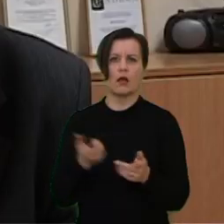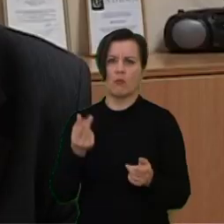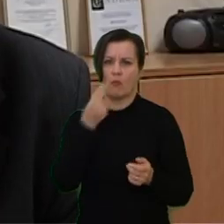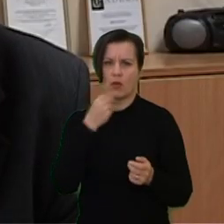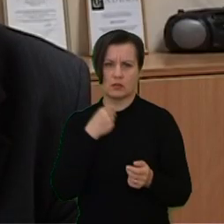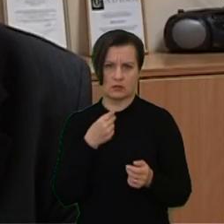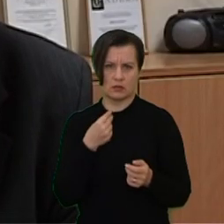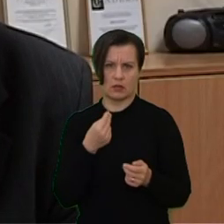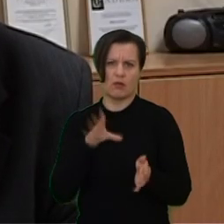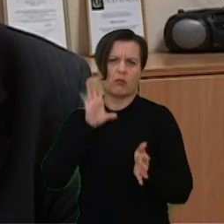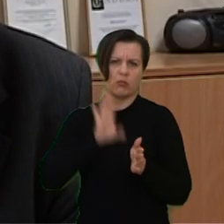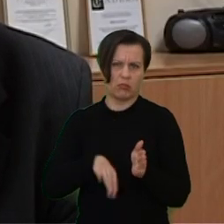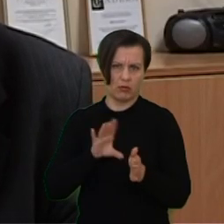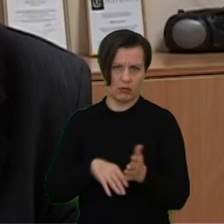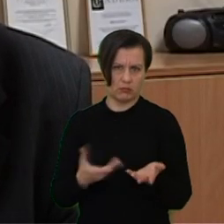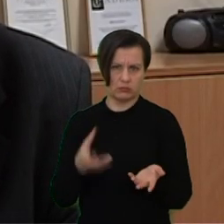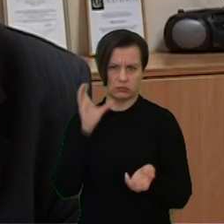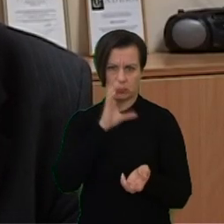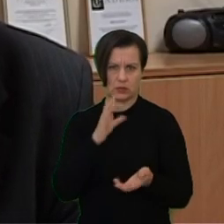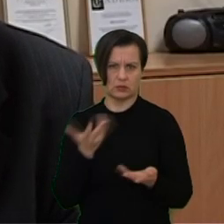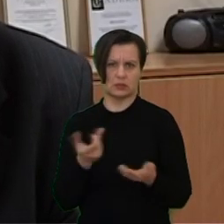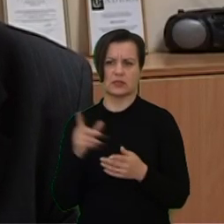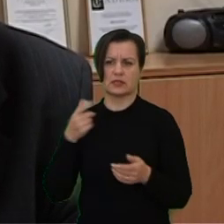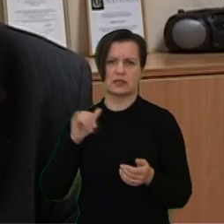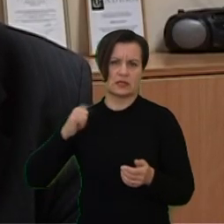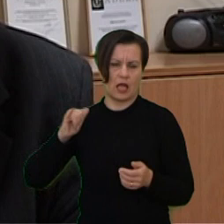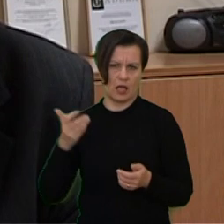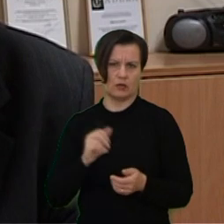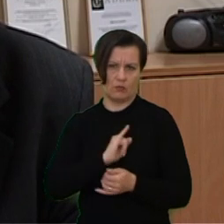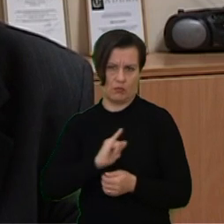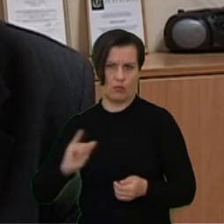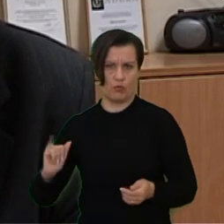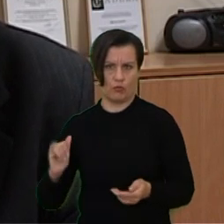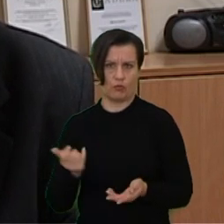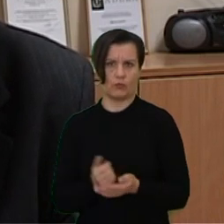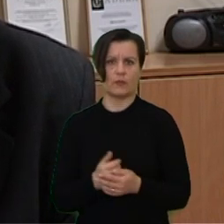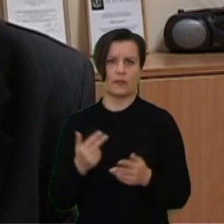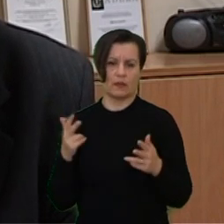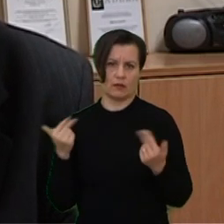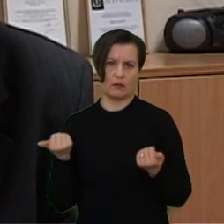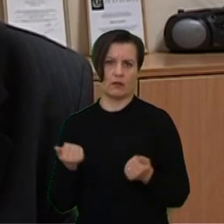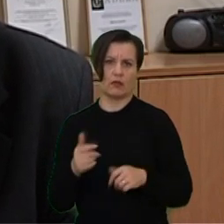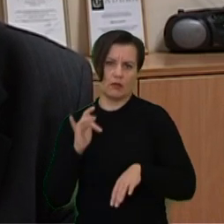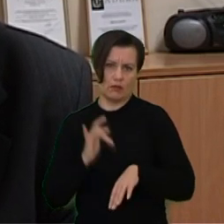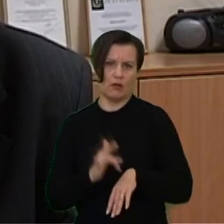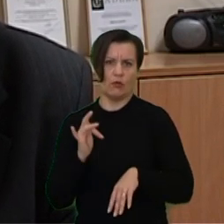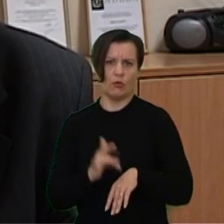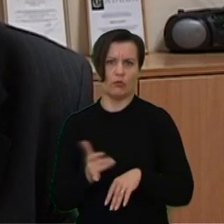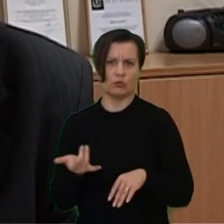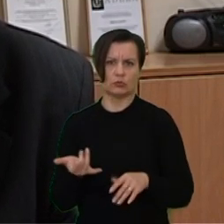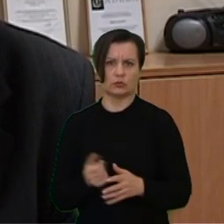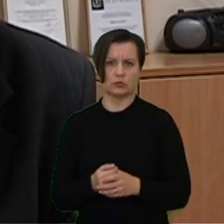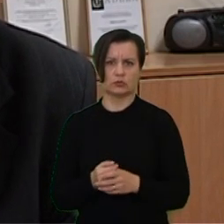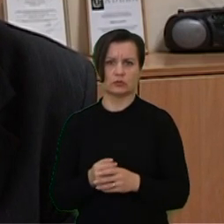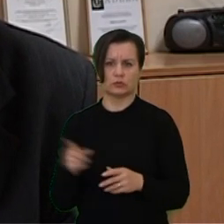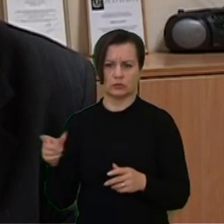maitinimuose, tai yra tų šernų sąlygos ir tai matyti atsiliepia bendram